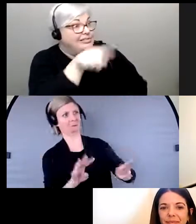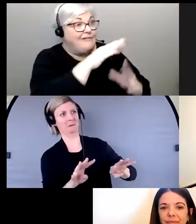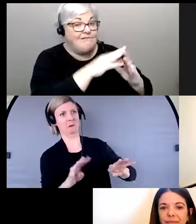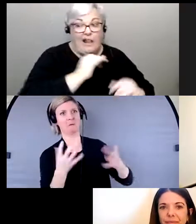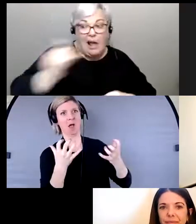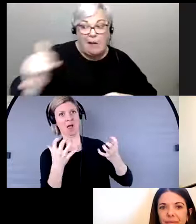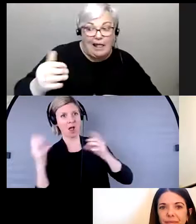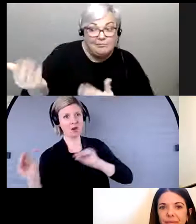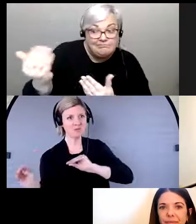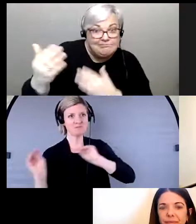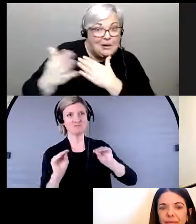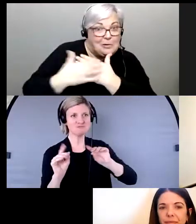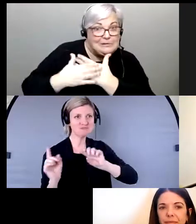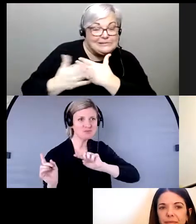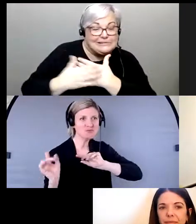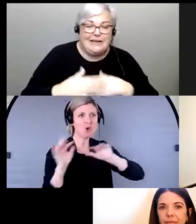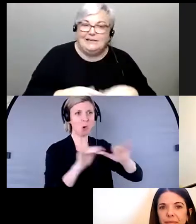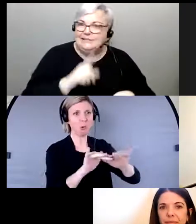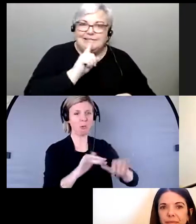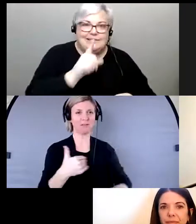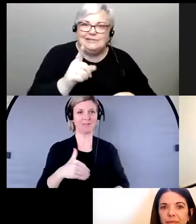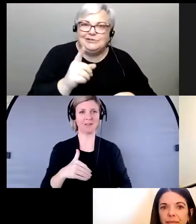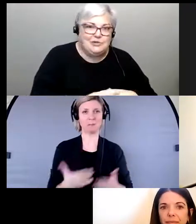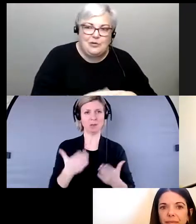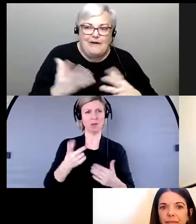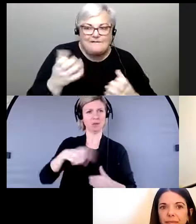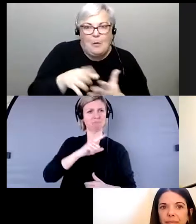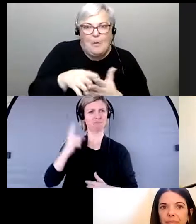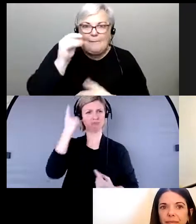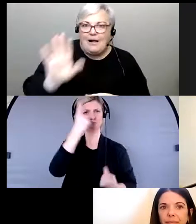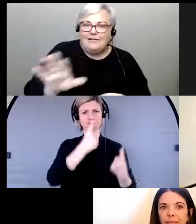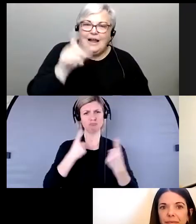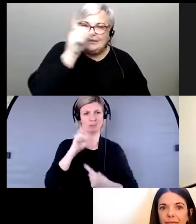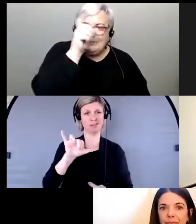maintenant. Les gens vont vouloir tirer profit de votre expérience.